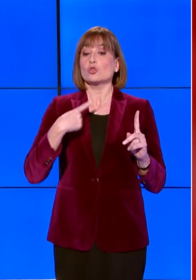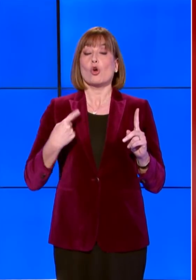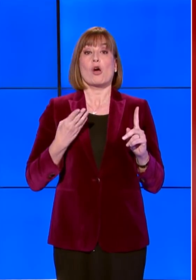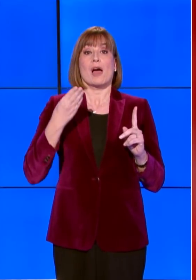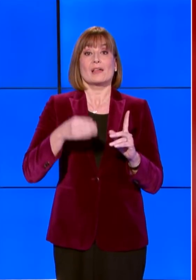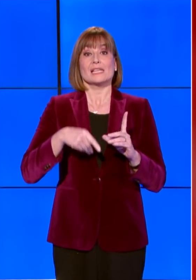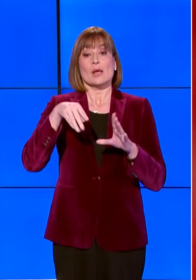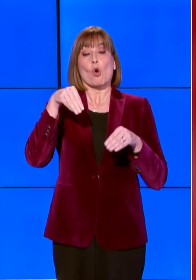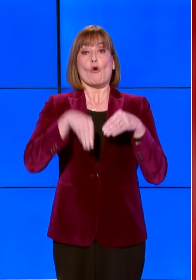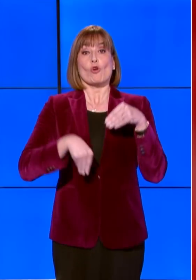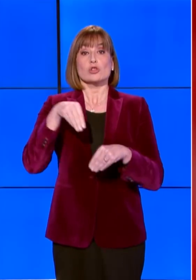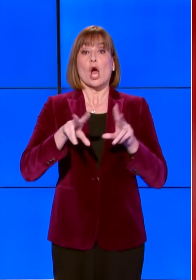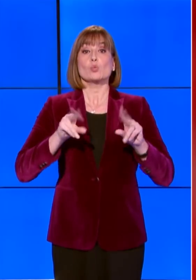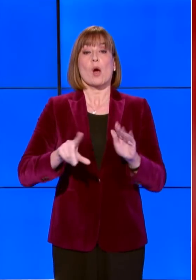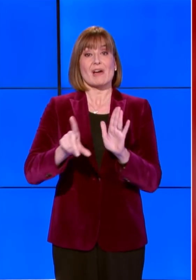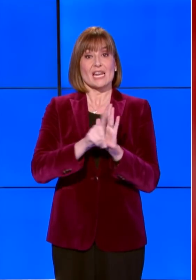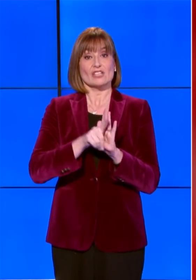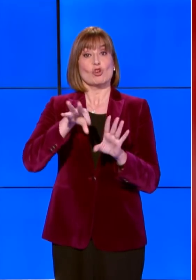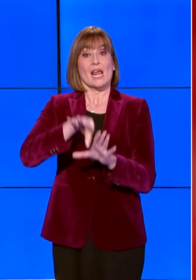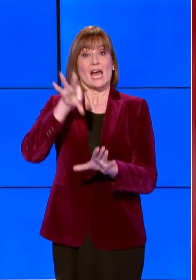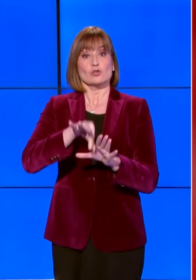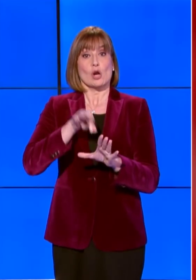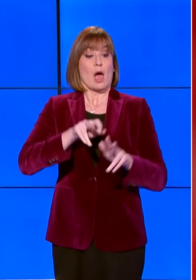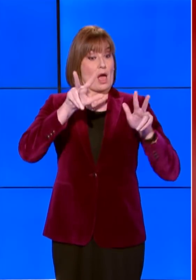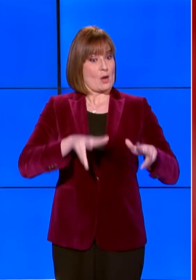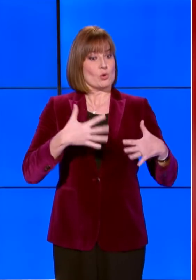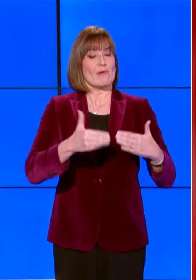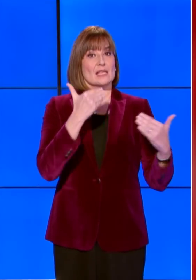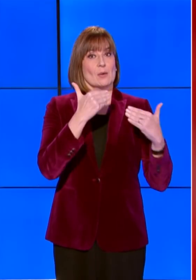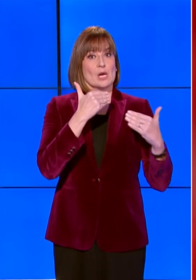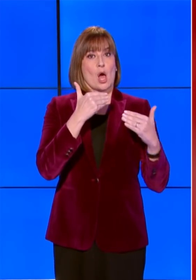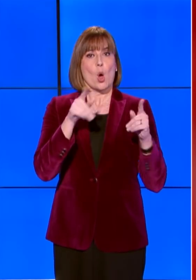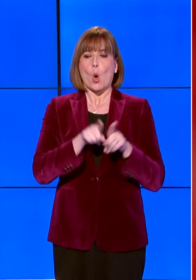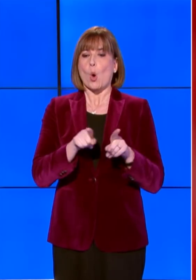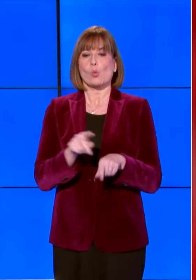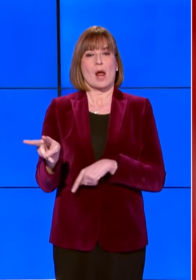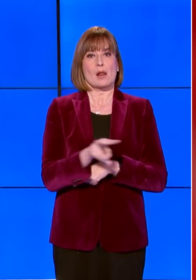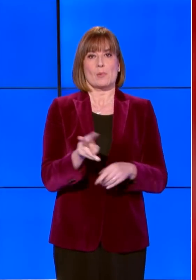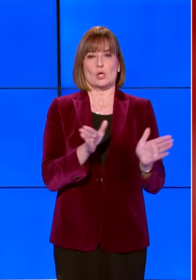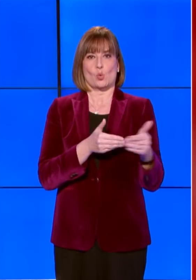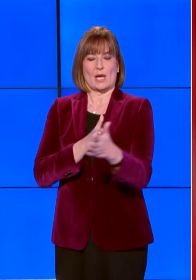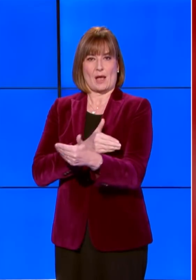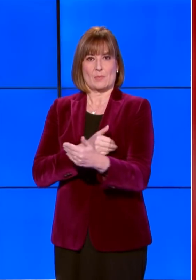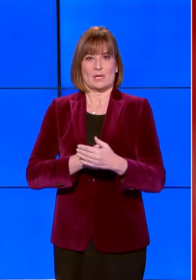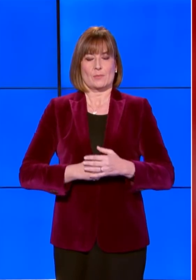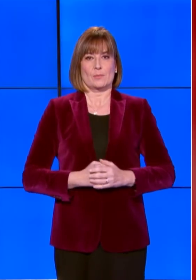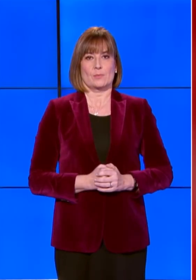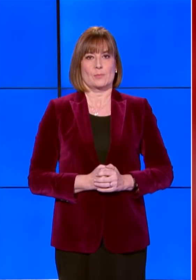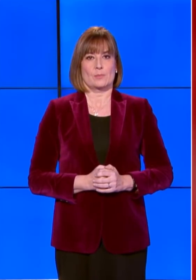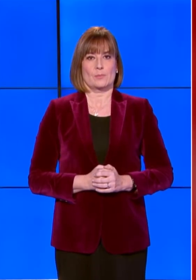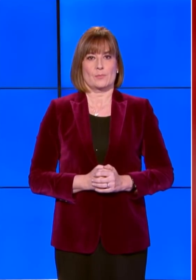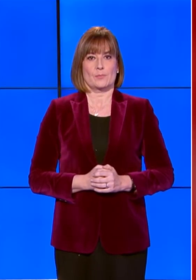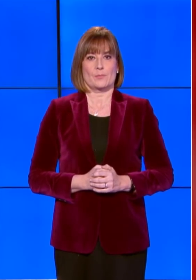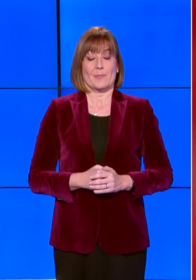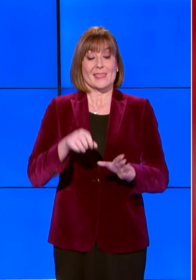una nuova legge elettorale, approvata dal Parlamento, omogenea per le due Camere. Le